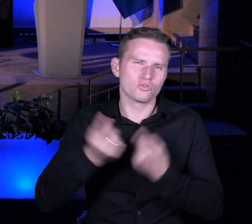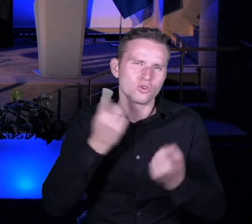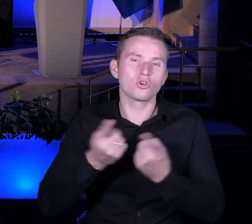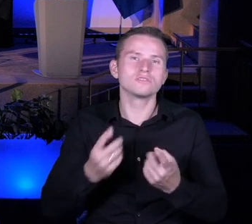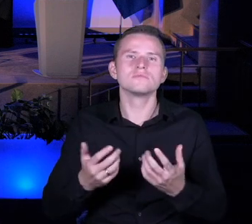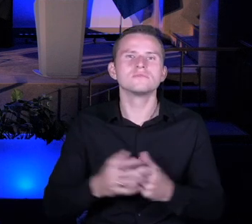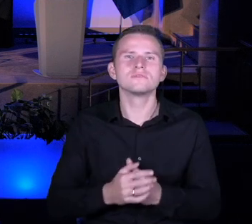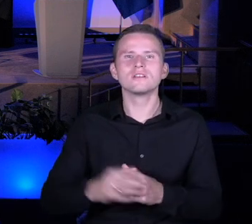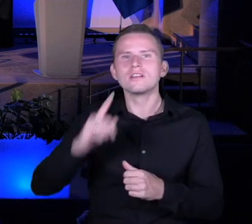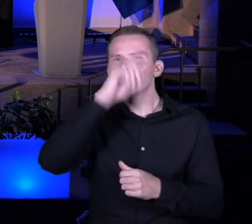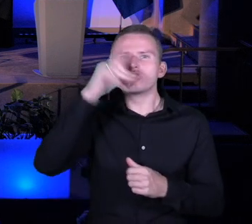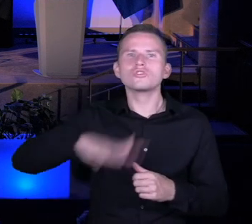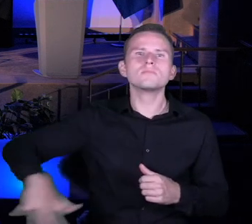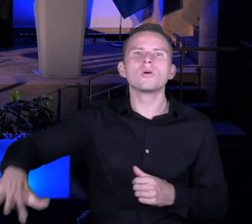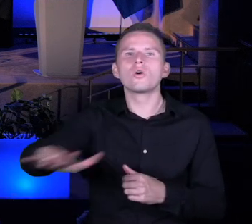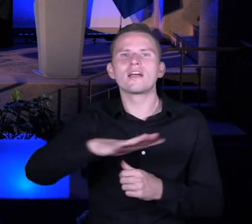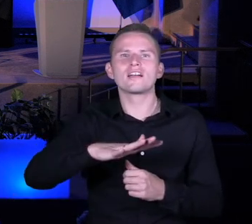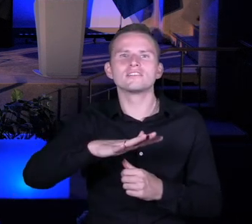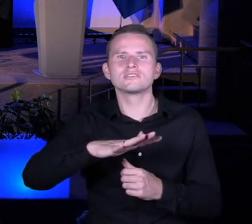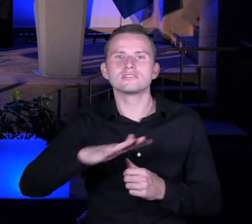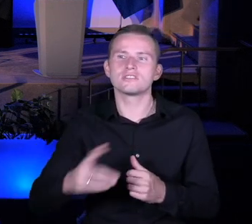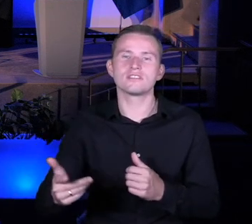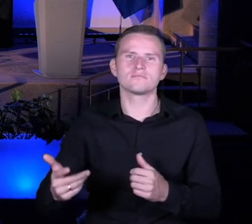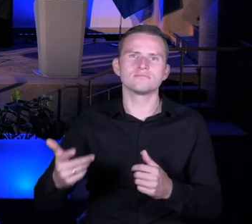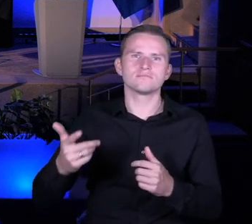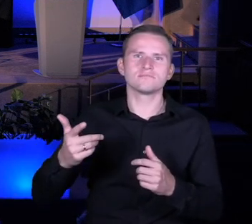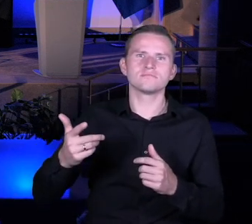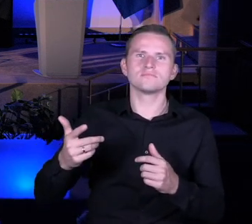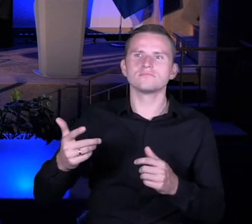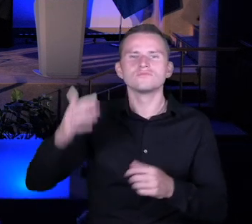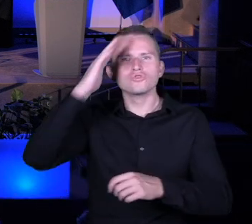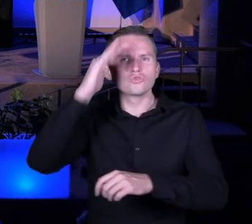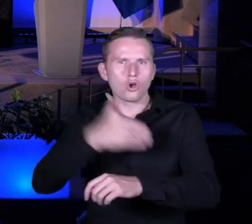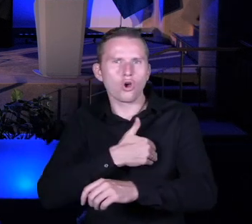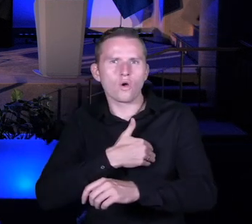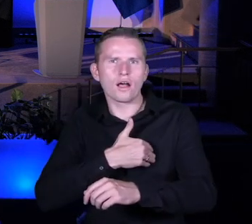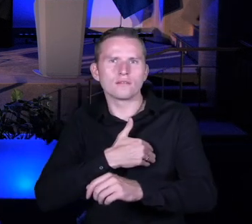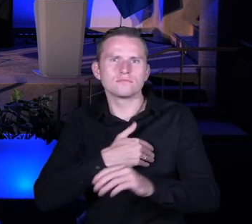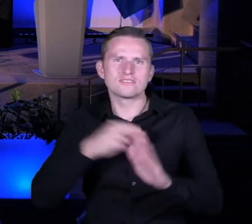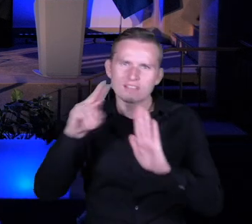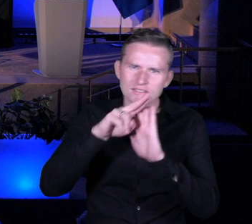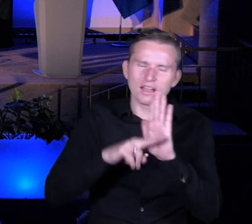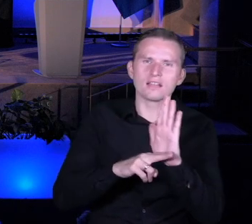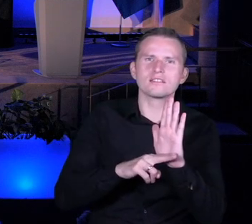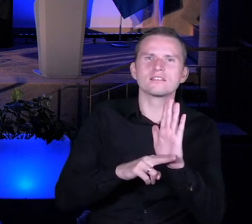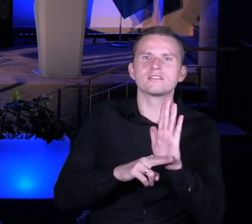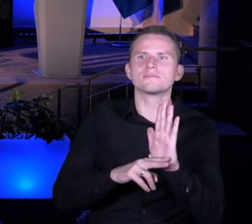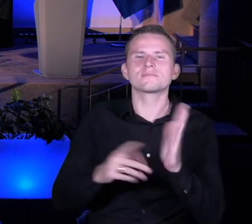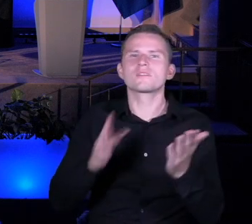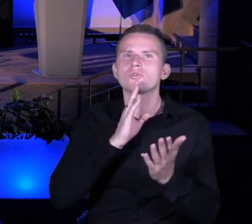że społeczny wymiar szkoły warunkuje ich wymiar instrumentalny. Czyli po ludzku mówiąc, nie ma szkoły